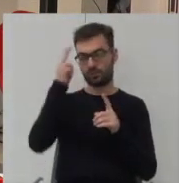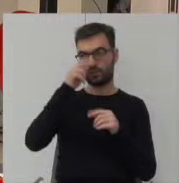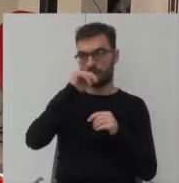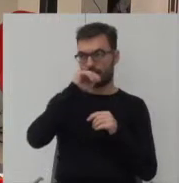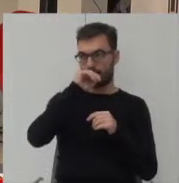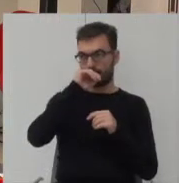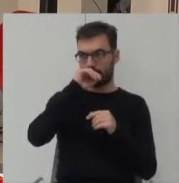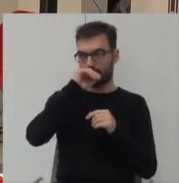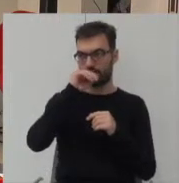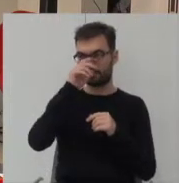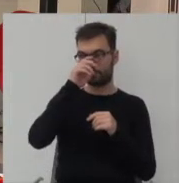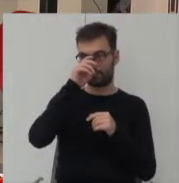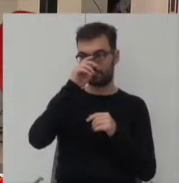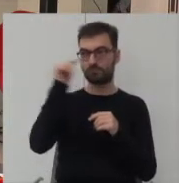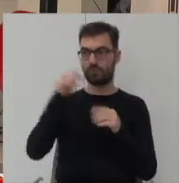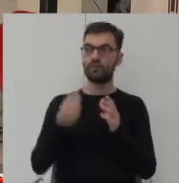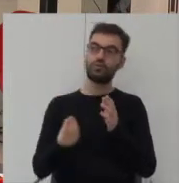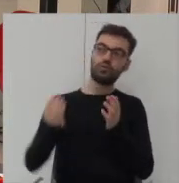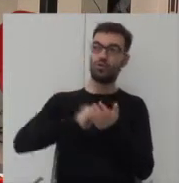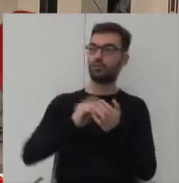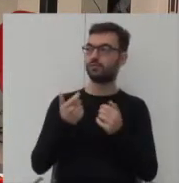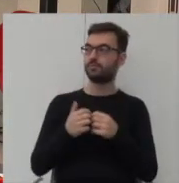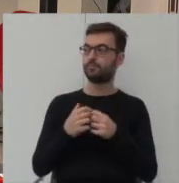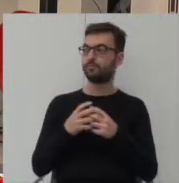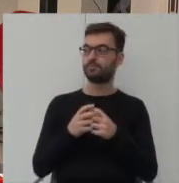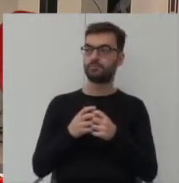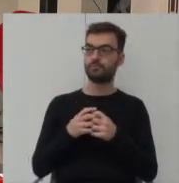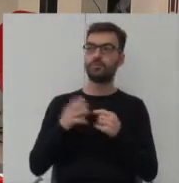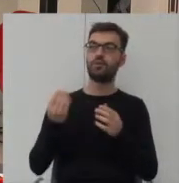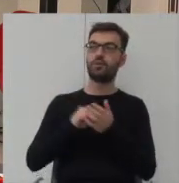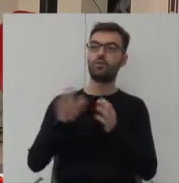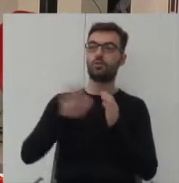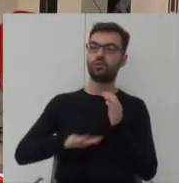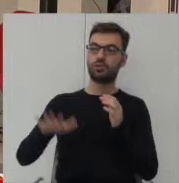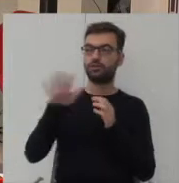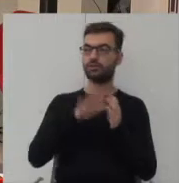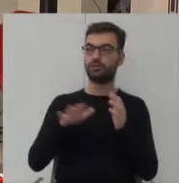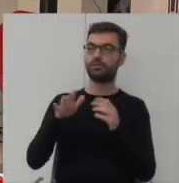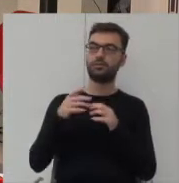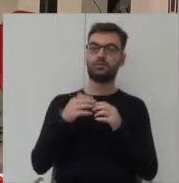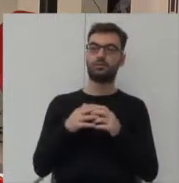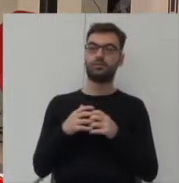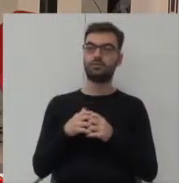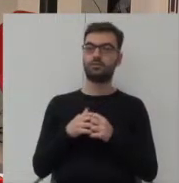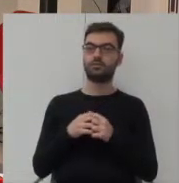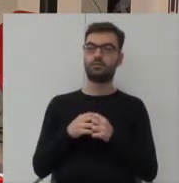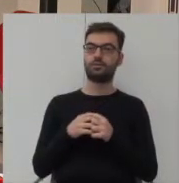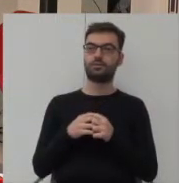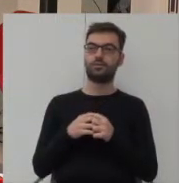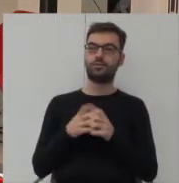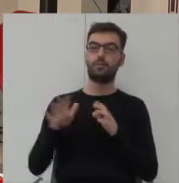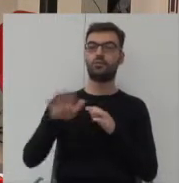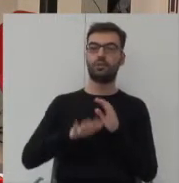powinno być wzbłagacone o przestrzeń którą konstrukcja jakby zapewnia jako